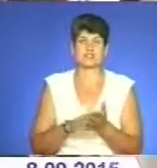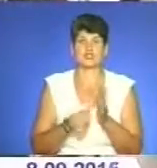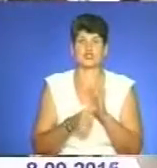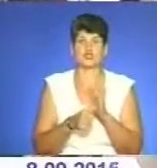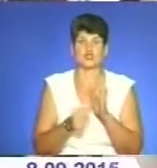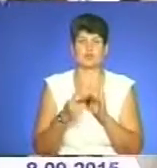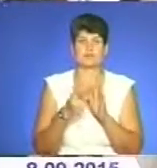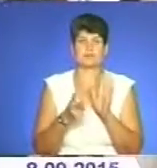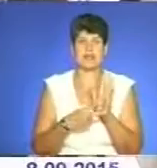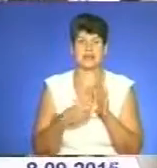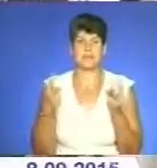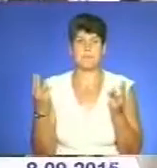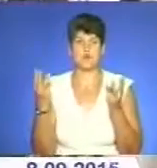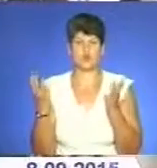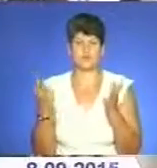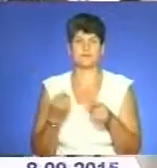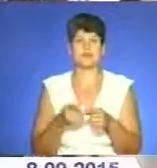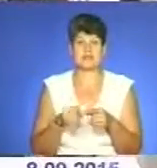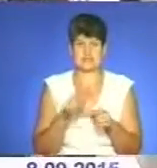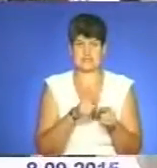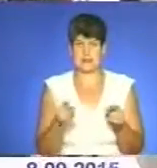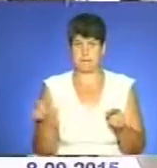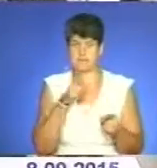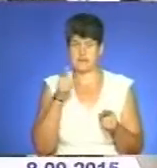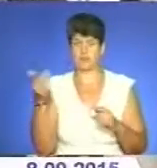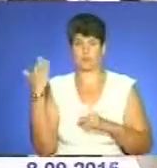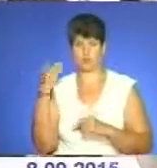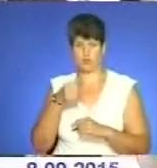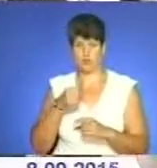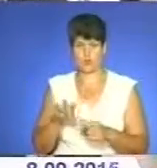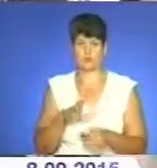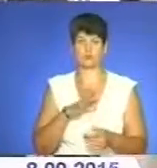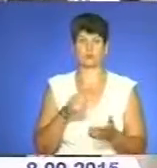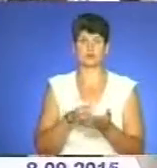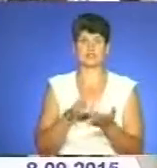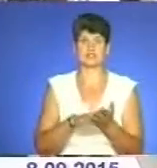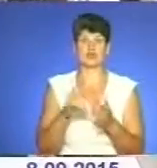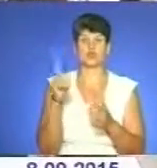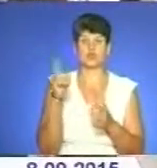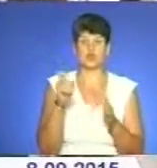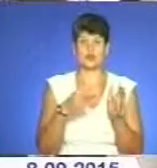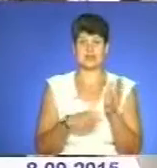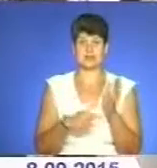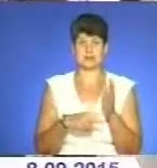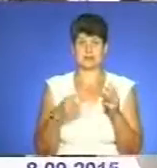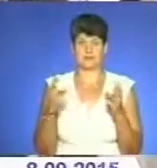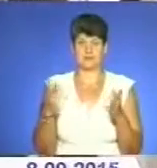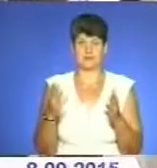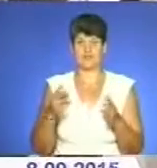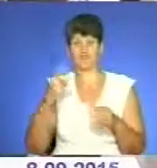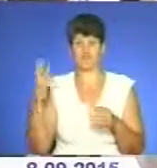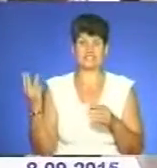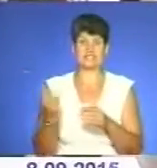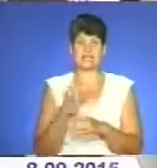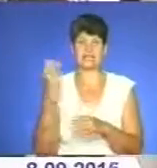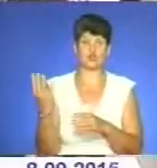пожеж. За аналогічний період часу в минулому році у нас було 170 пожеж. Отже, ріст в 3,5